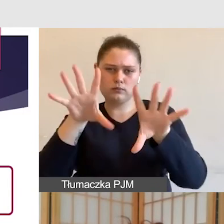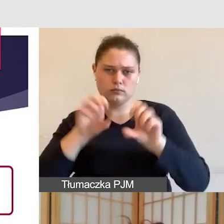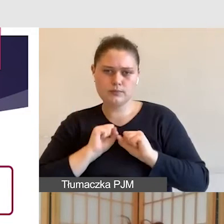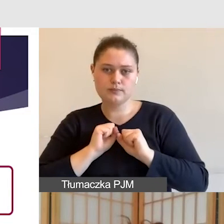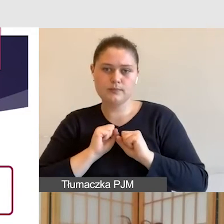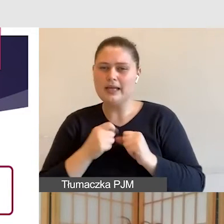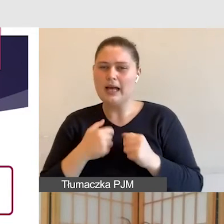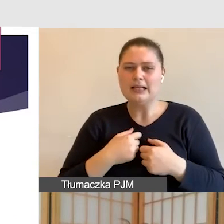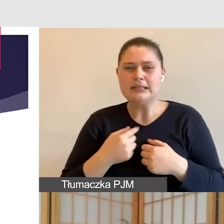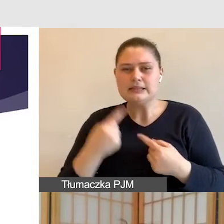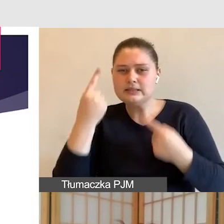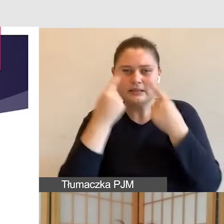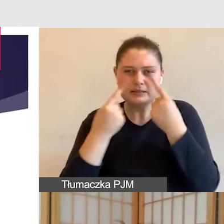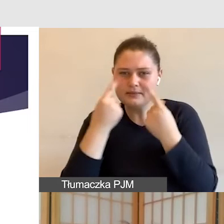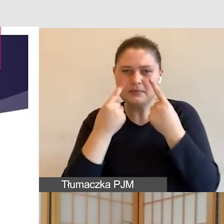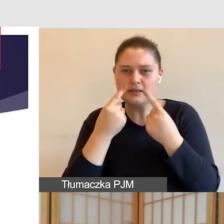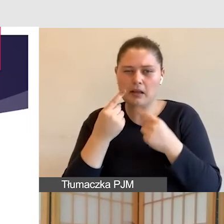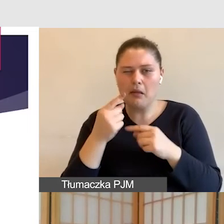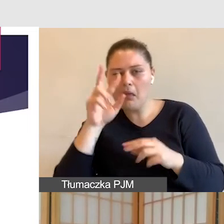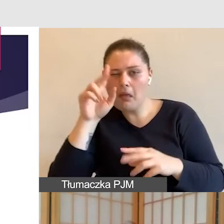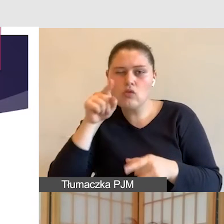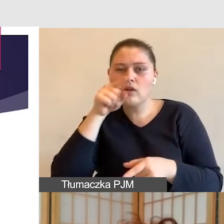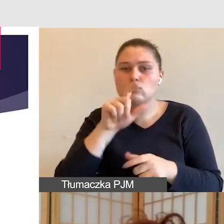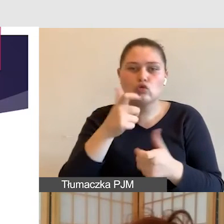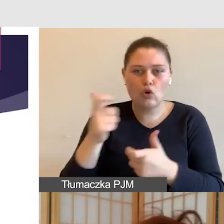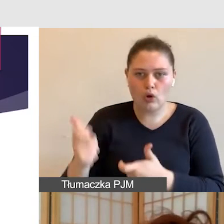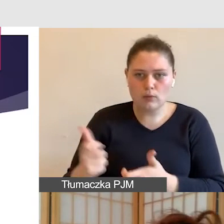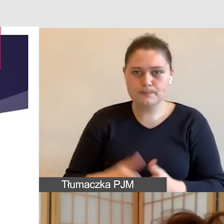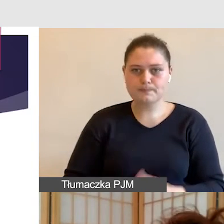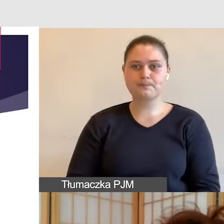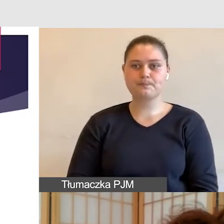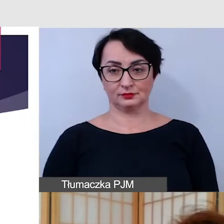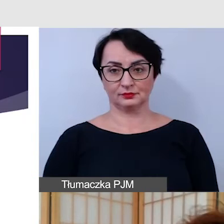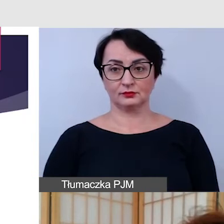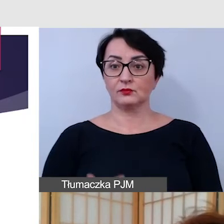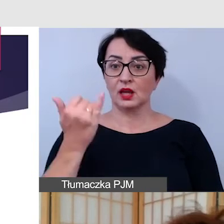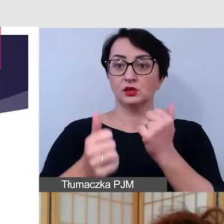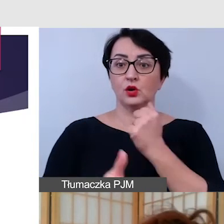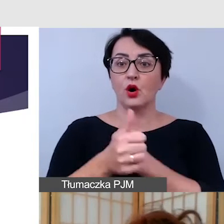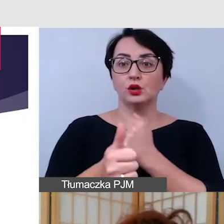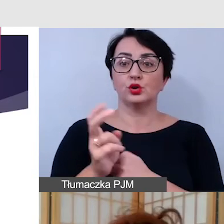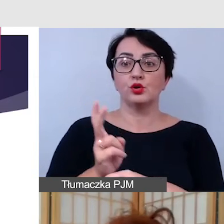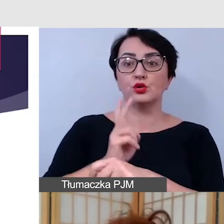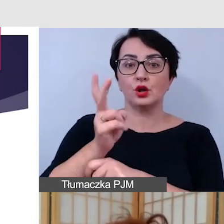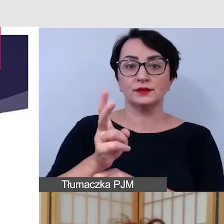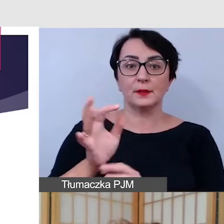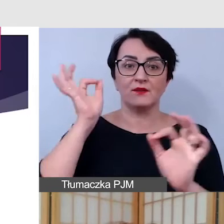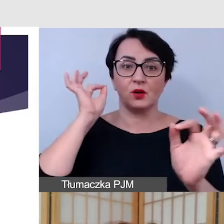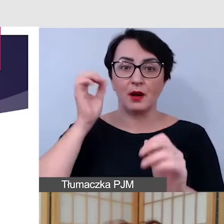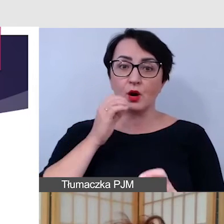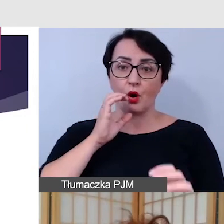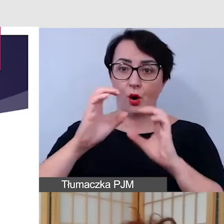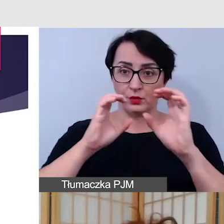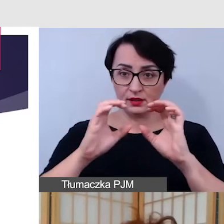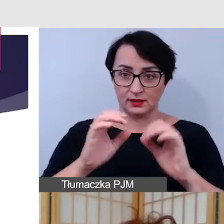miał na myśli. Jeżeli chodzi natomiast o aspekt dostępności informacyjno-komunikacyjnej, to tu troszeczkę też